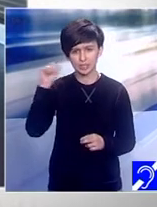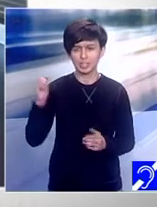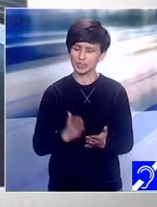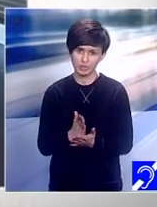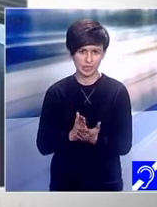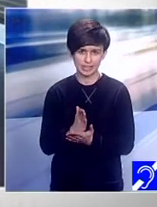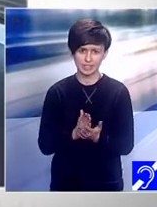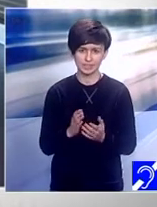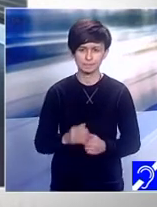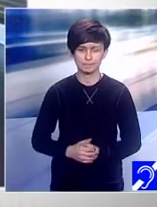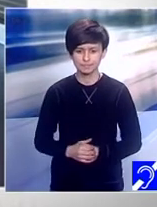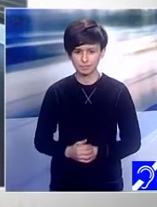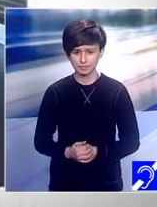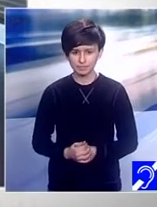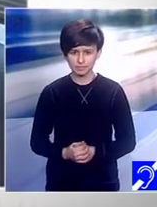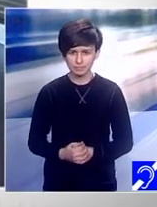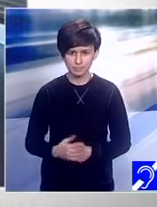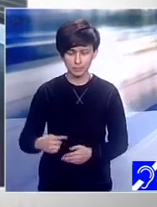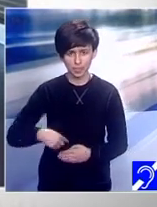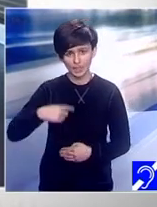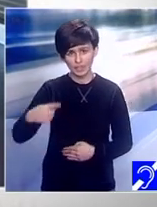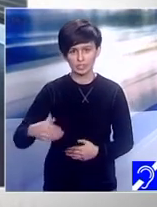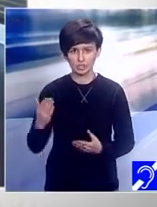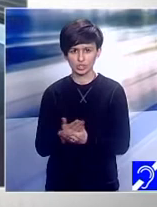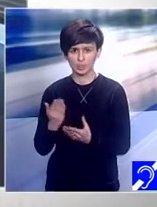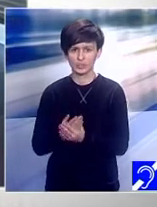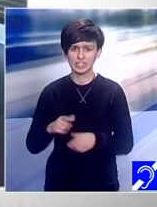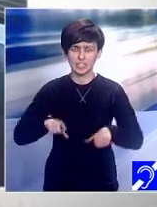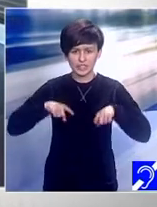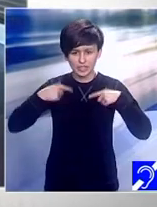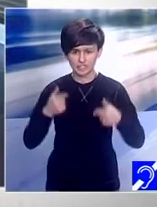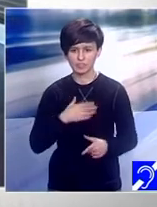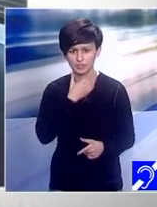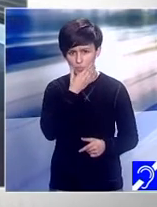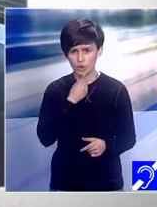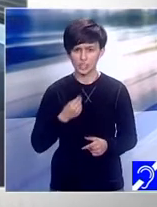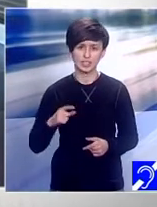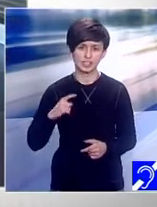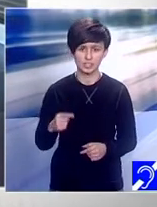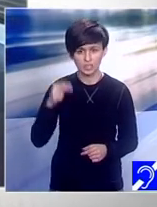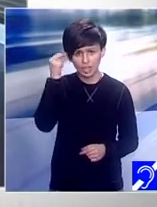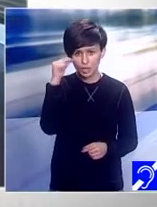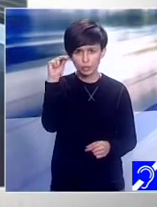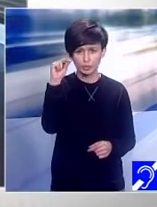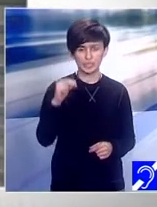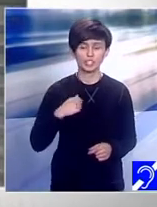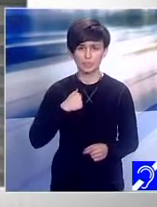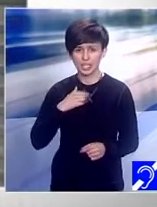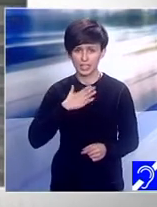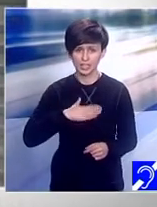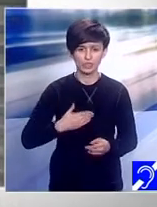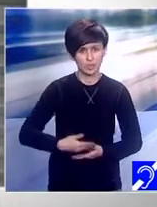povestea voastră de viață foarte frumoasă, e și un mesaj pe care îmi doresc foarte mult să-l dăm familiilor care sunt în